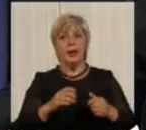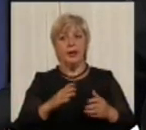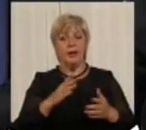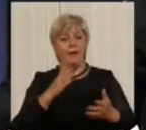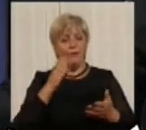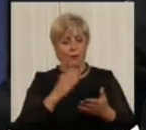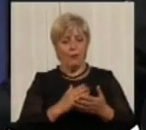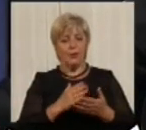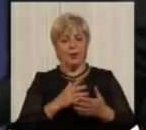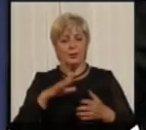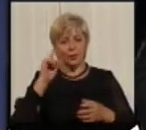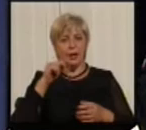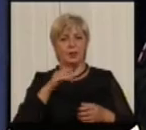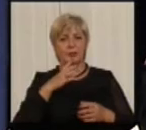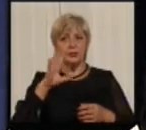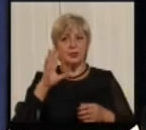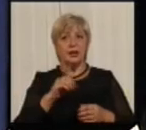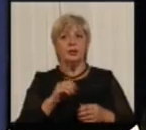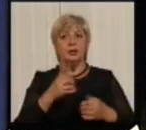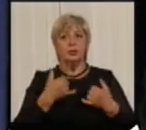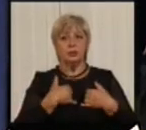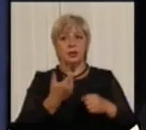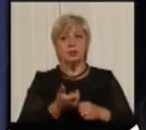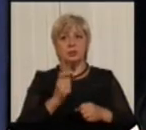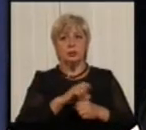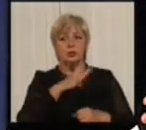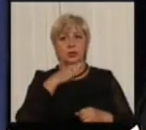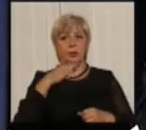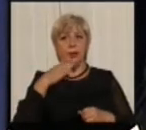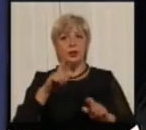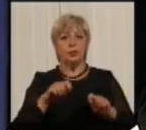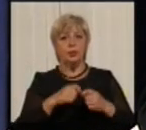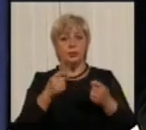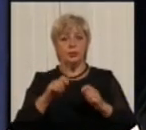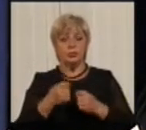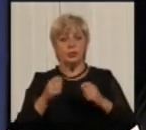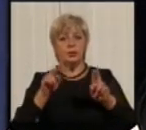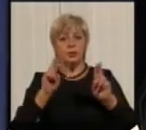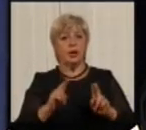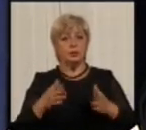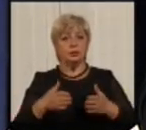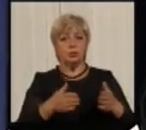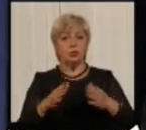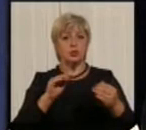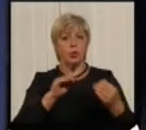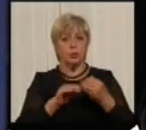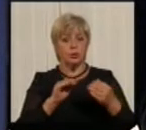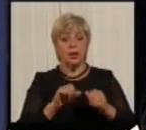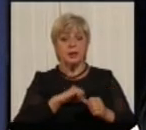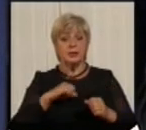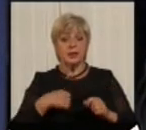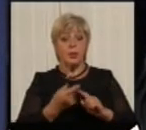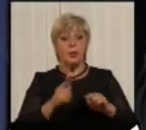інформацією, але в нас дуже багато порушень правил дорожнього руху. Саме по цьому